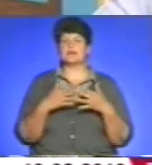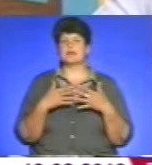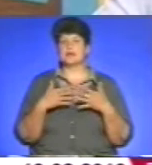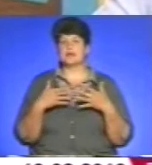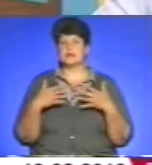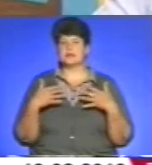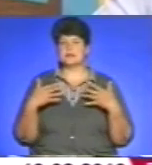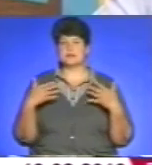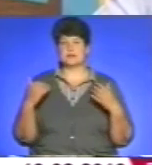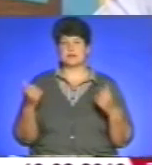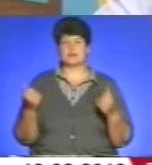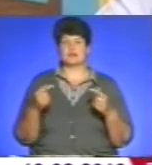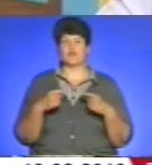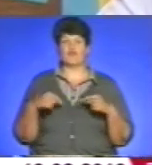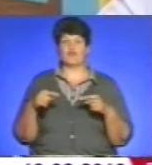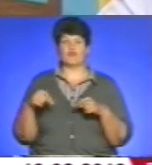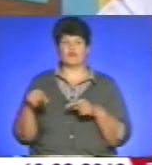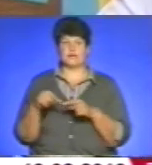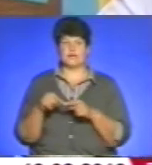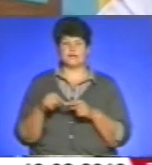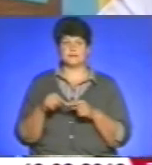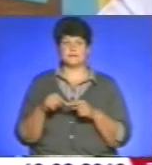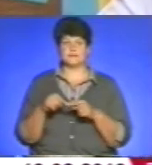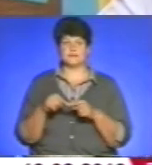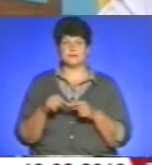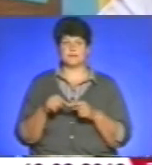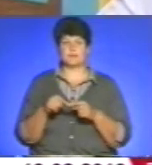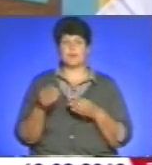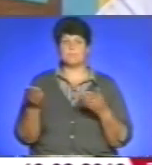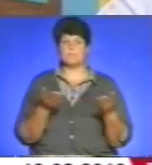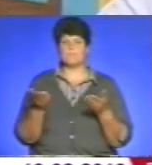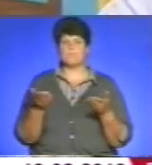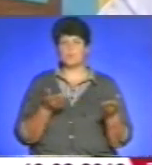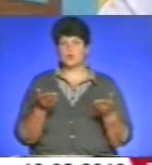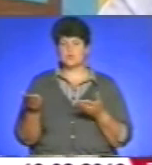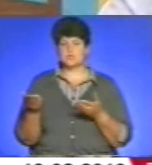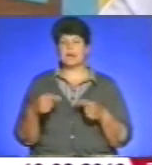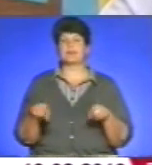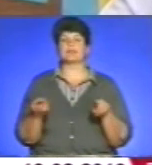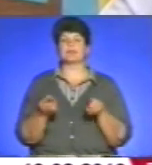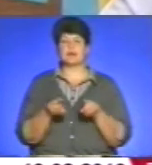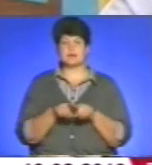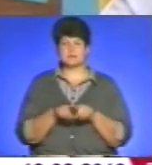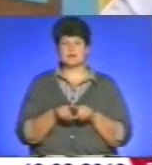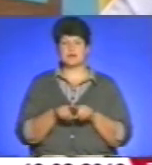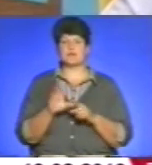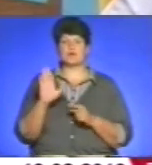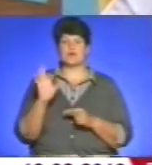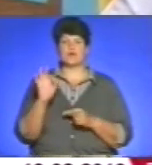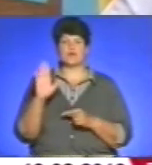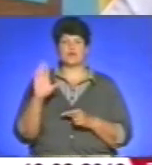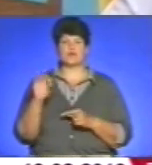види борошна, так само овочева